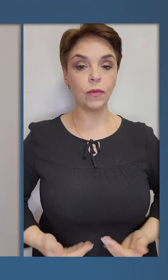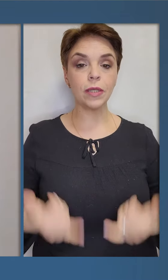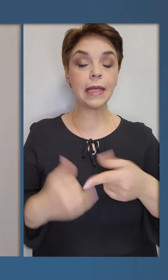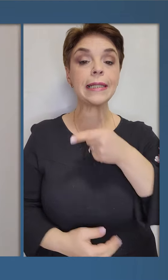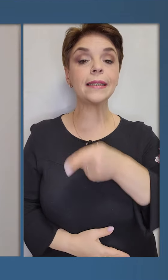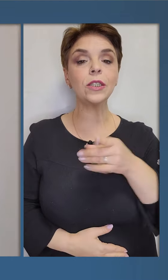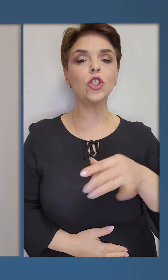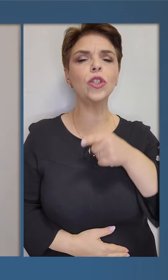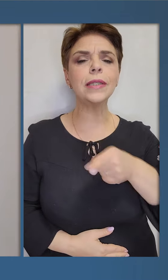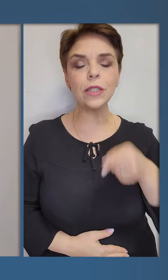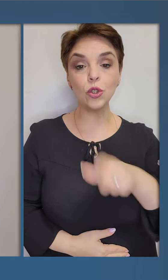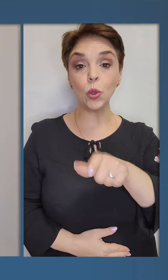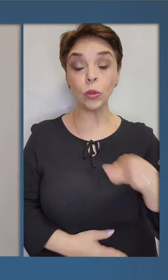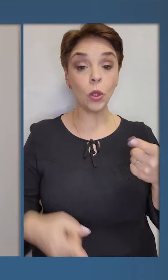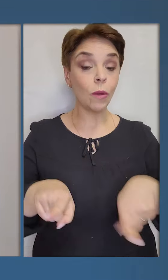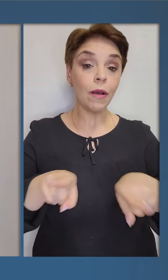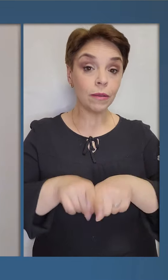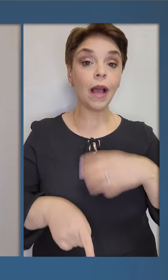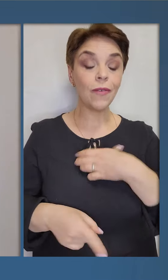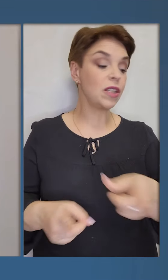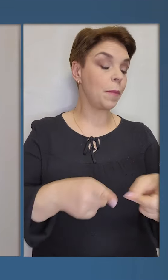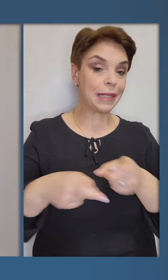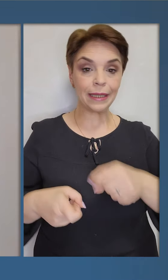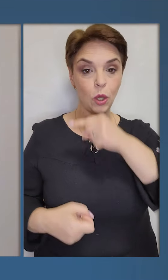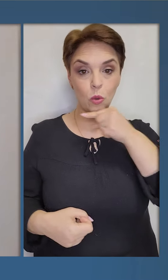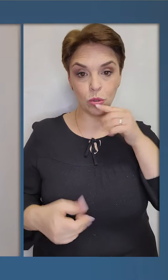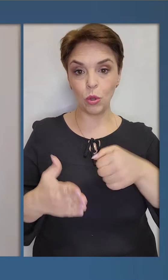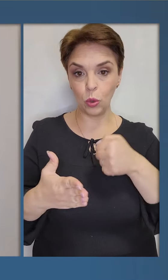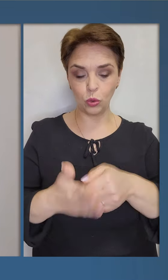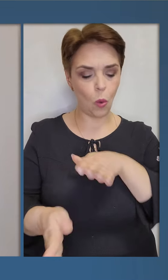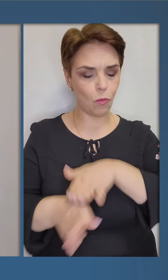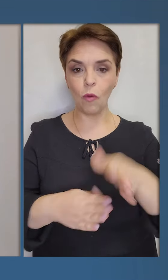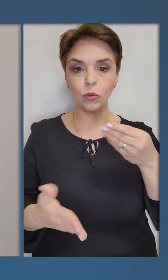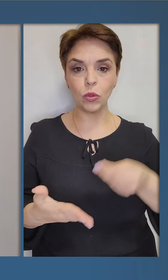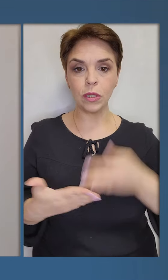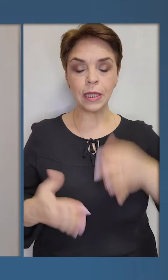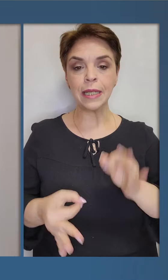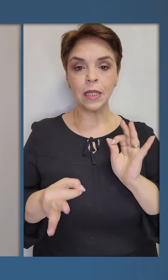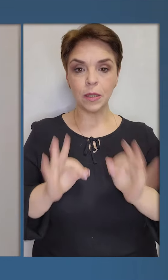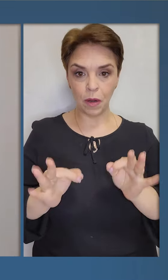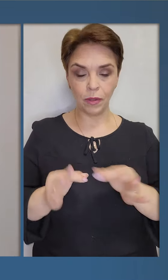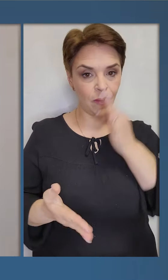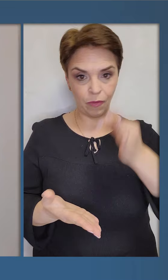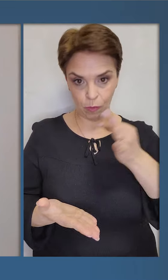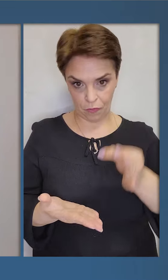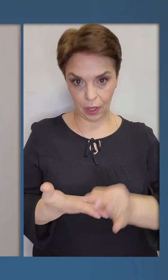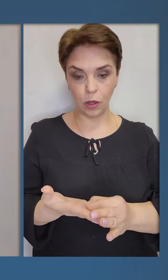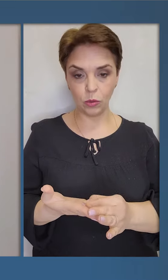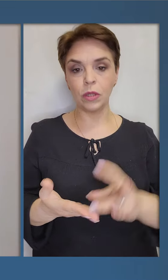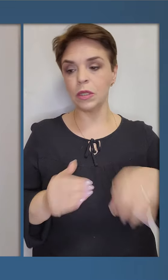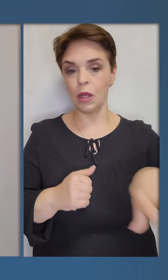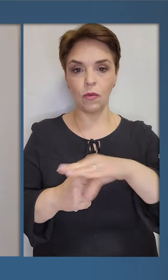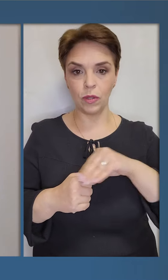б живі зараз тисячі і тисячі людей, тому так важливо притягти Росію до повноцінної справедливої